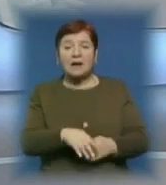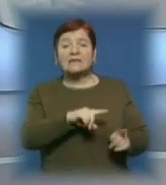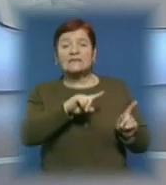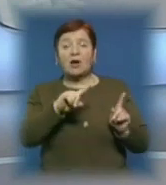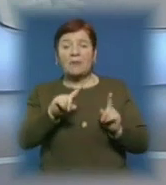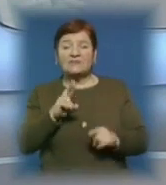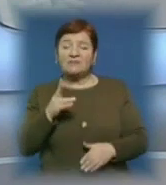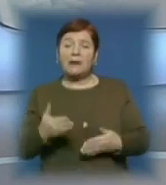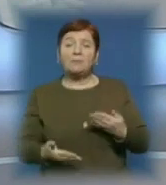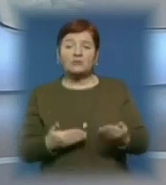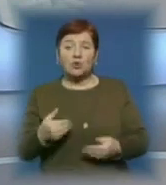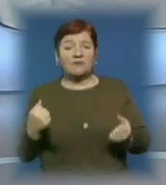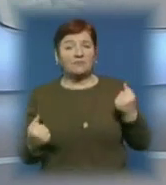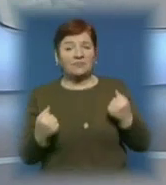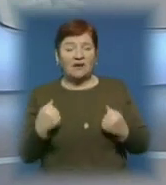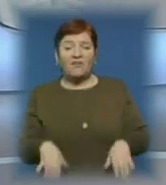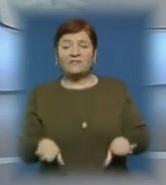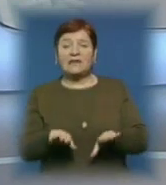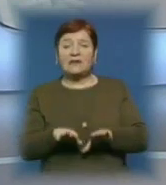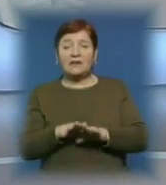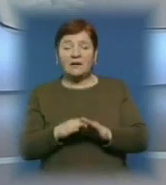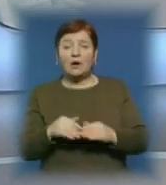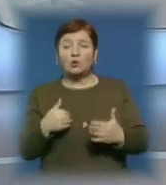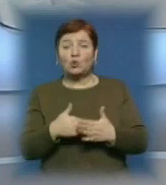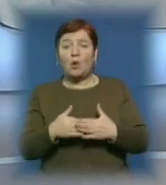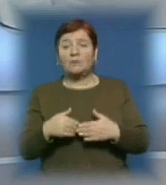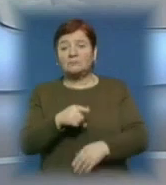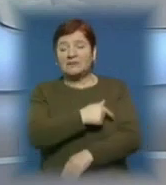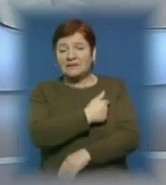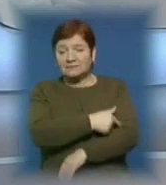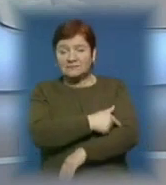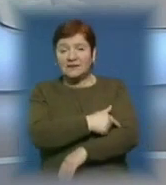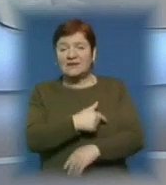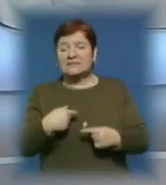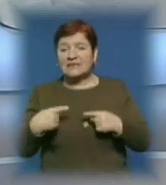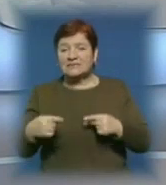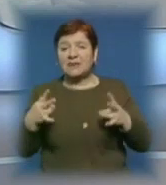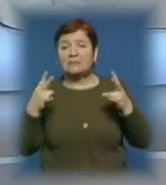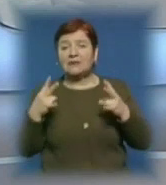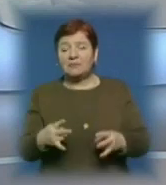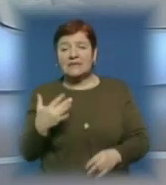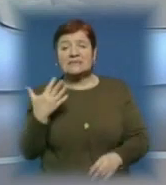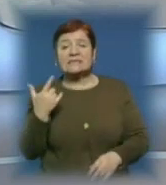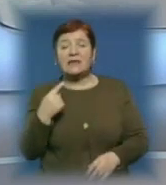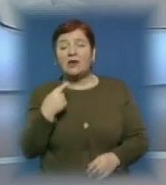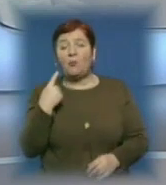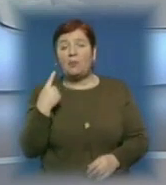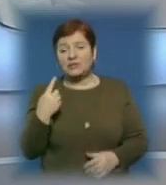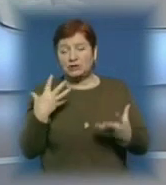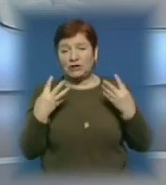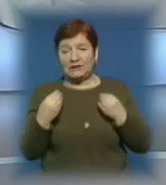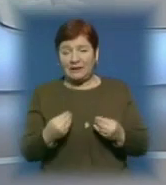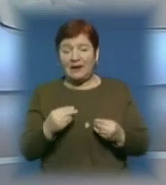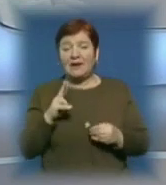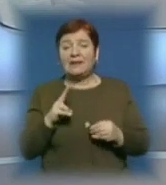як пішоходів, так і водіїв, потрапляють до медичних закладів з різними травмами. Скільки людей постраждало в перші дні негоди та